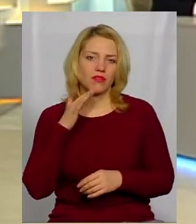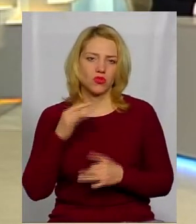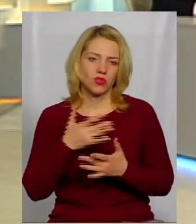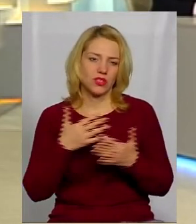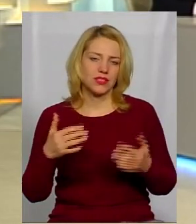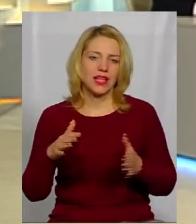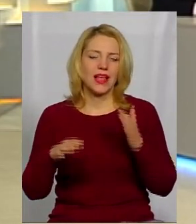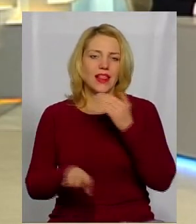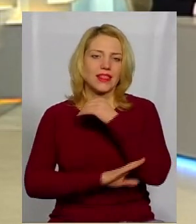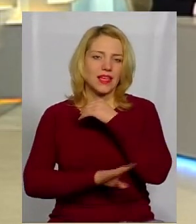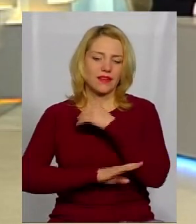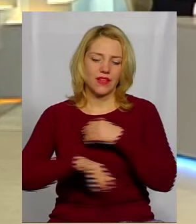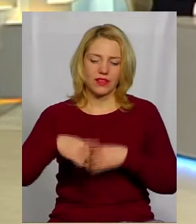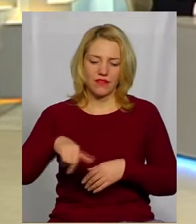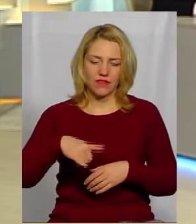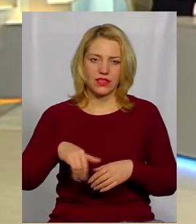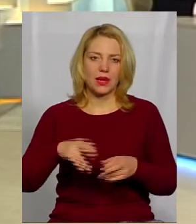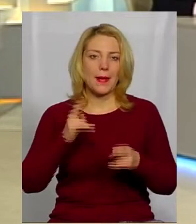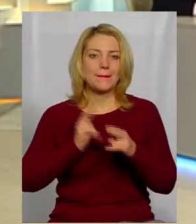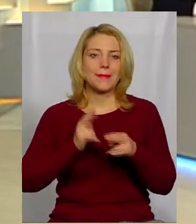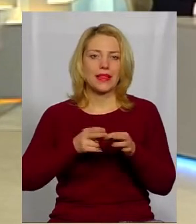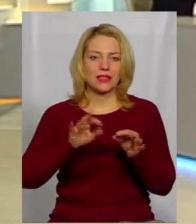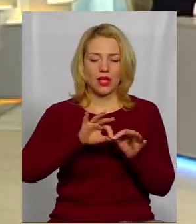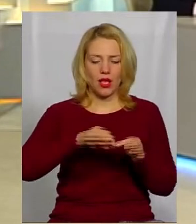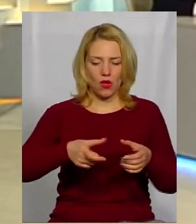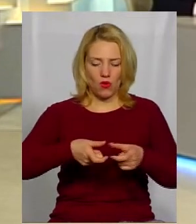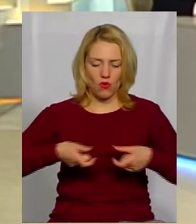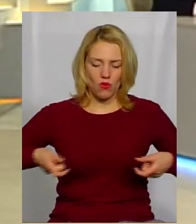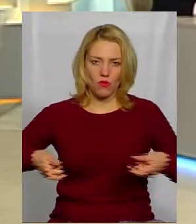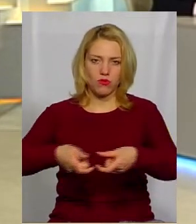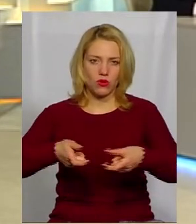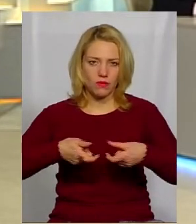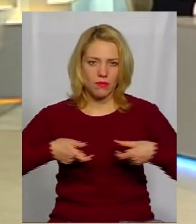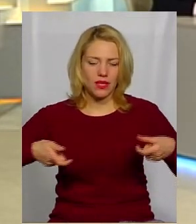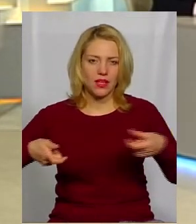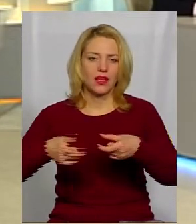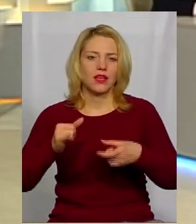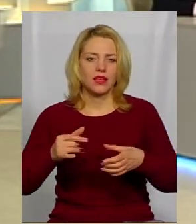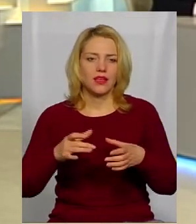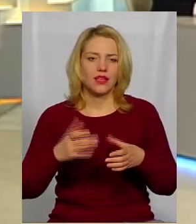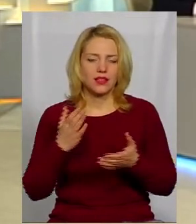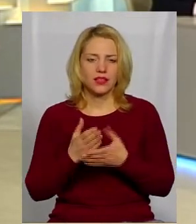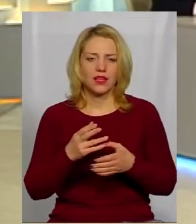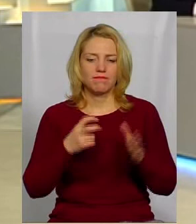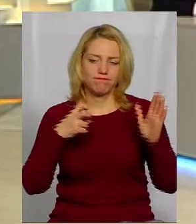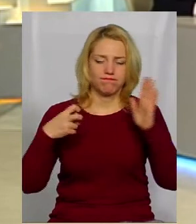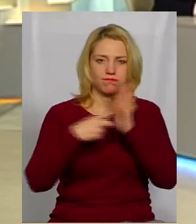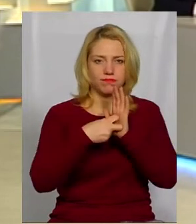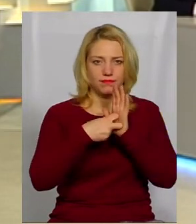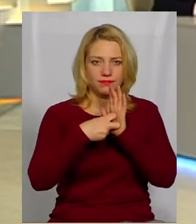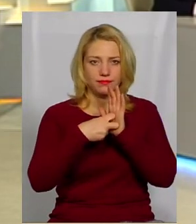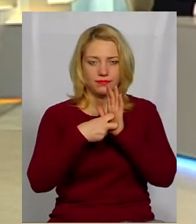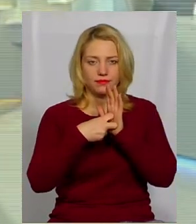дерев'яних відер з металевими навіть обоймами є, і на деяких є і клейма, випалені